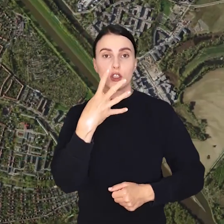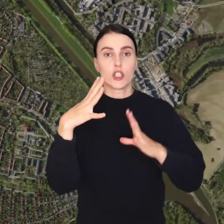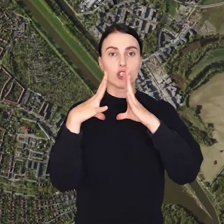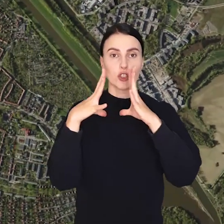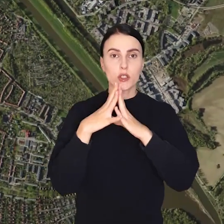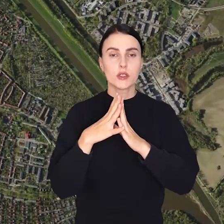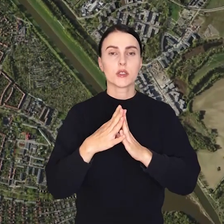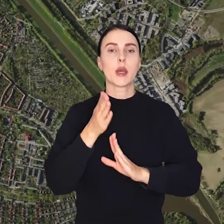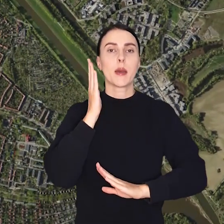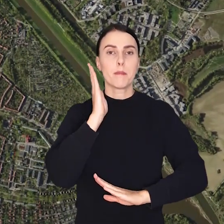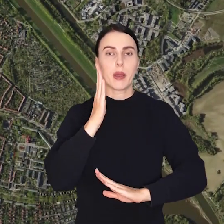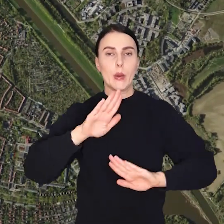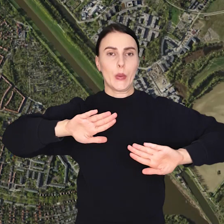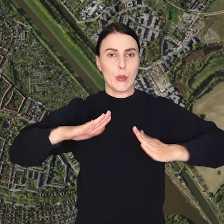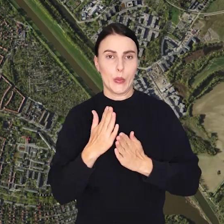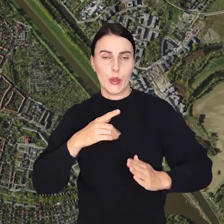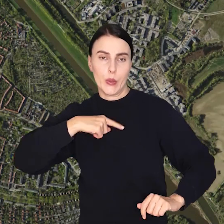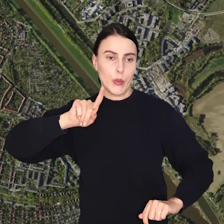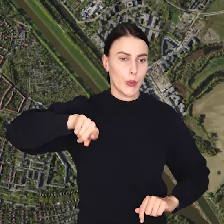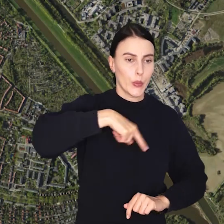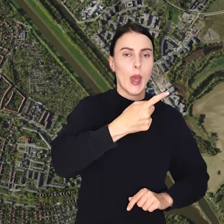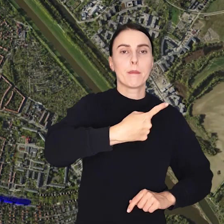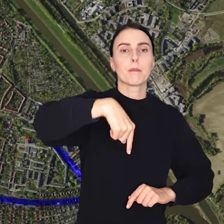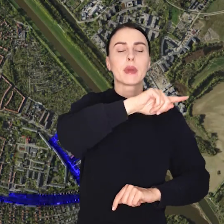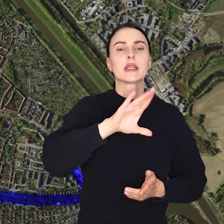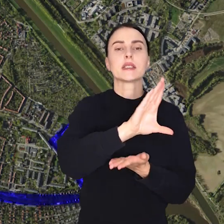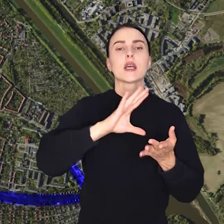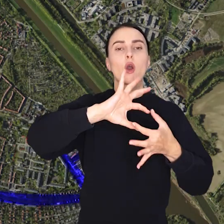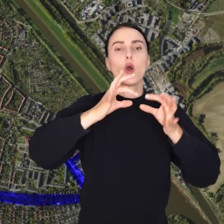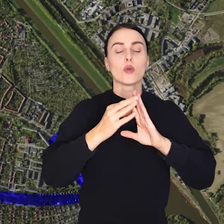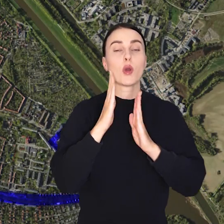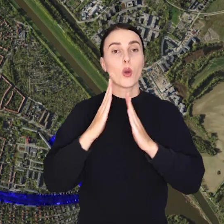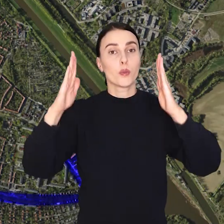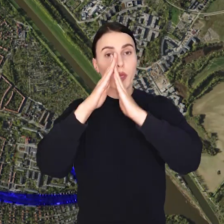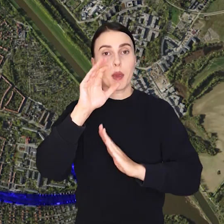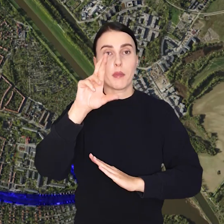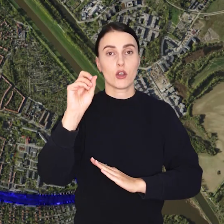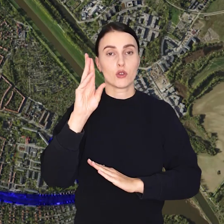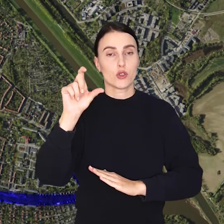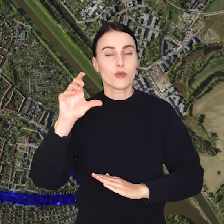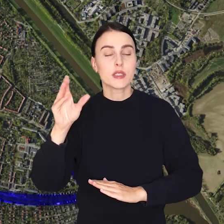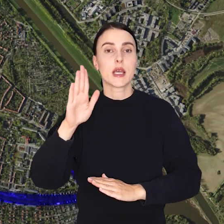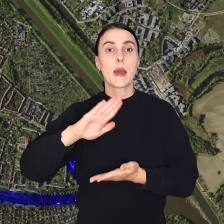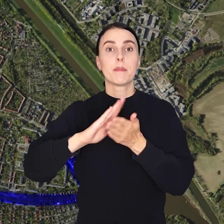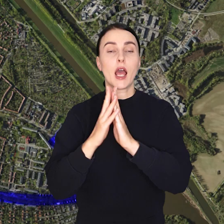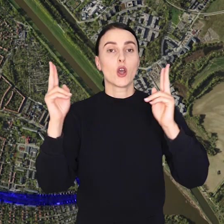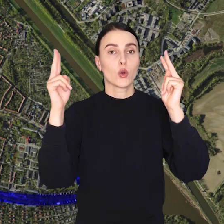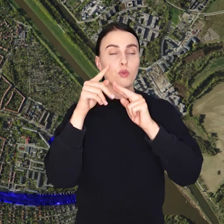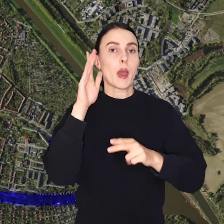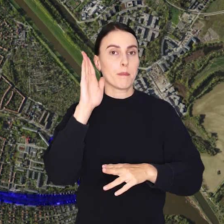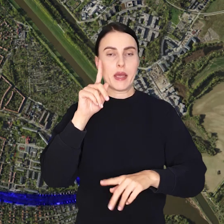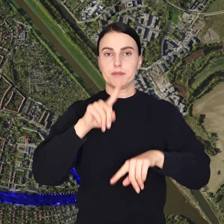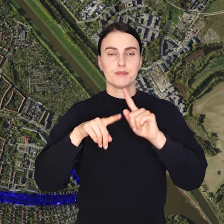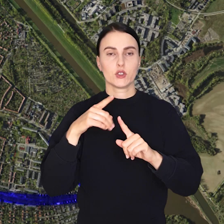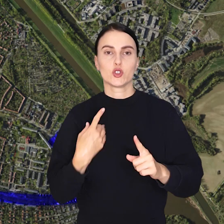i 10 zostaną skrócone do pętli przy Stadionie Olimpijskim na Biskupin i Bartoszowice. Z Placu Grunwaldzkiego będą